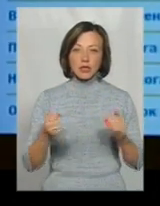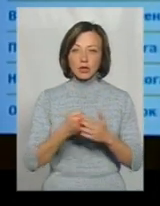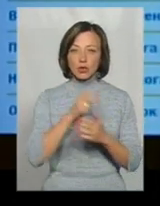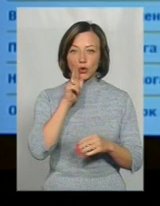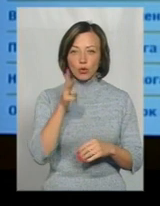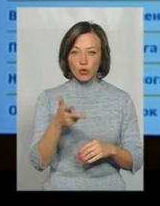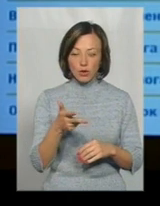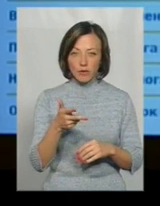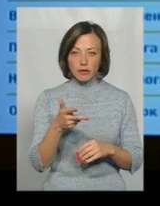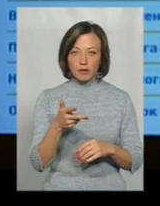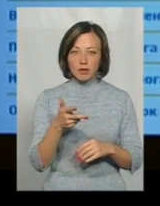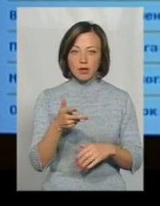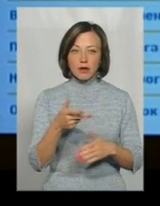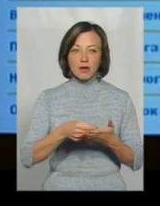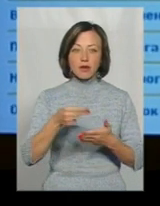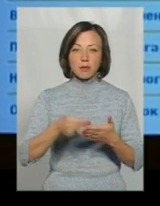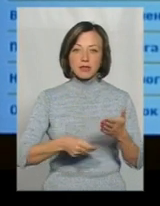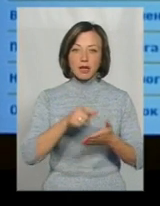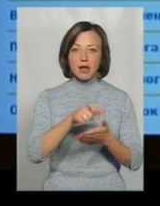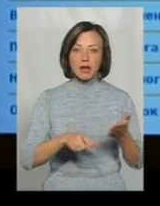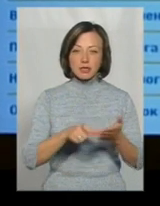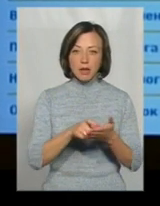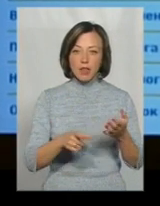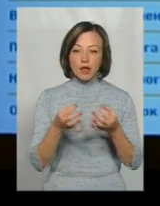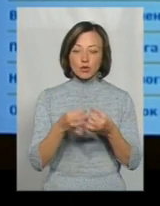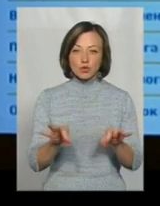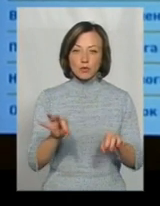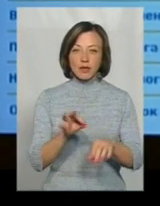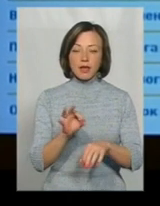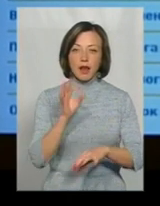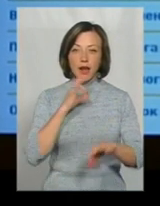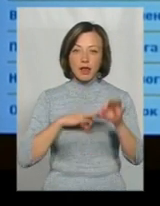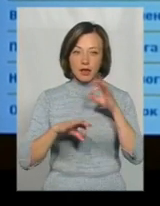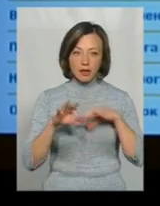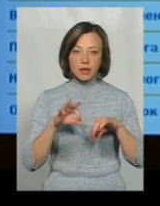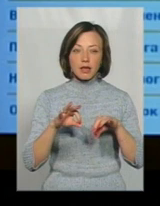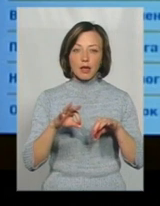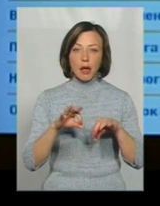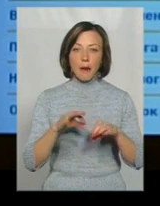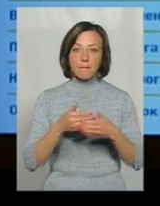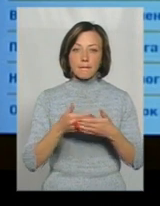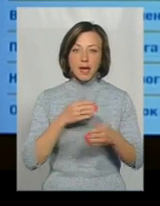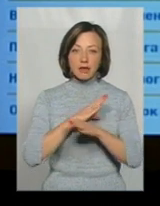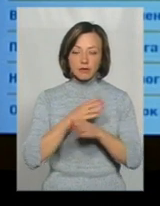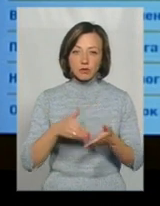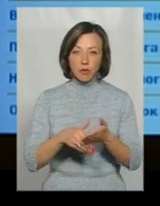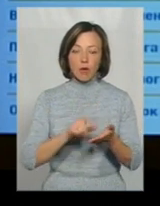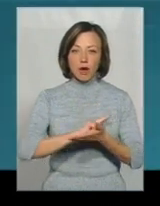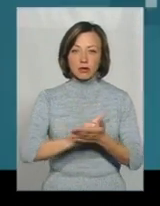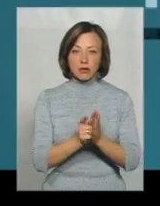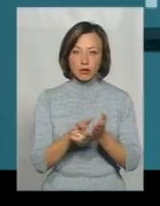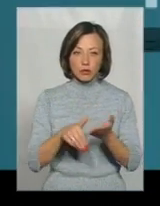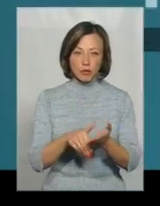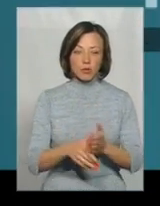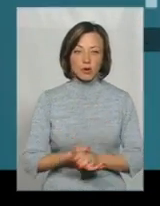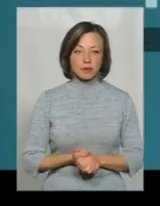років, виписування рецептів на доступні ліки, паліативна допомога і невідкладна допомога.